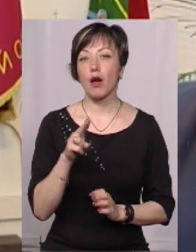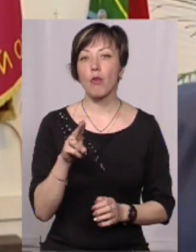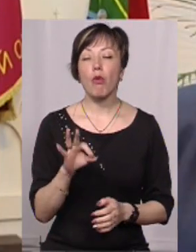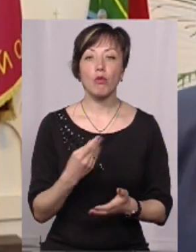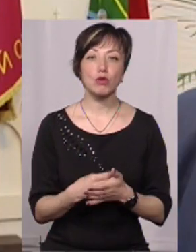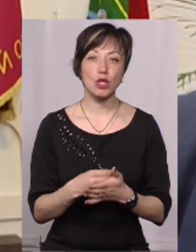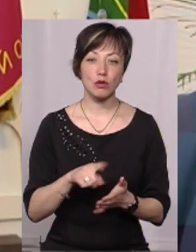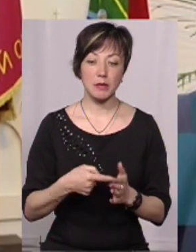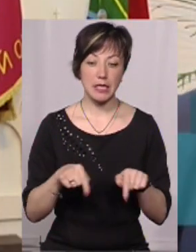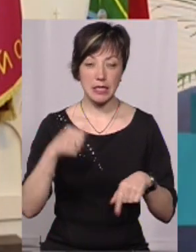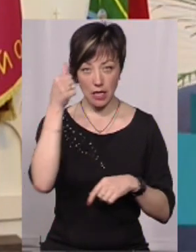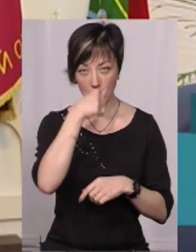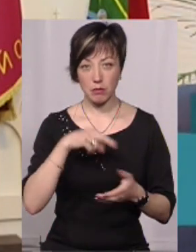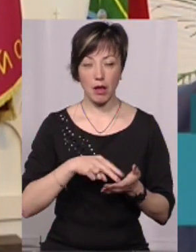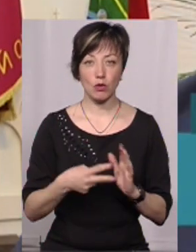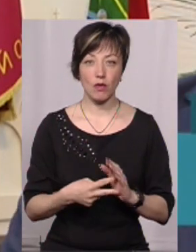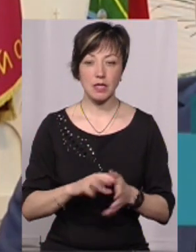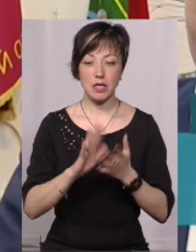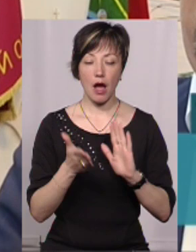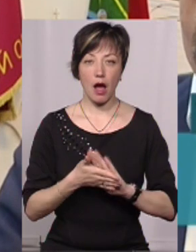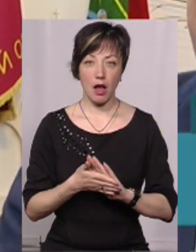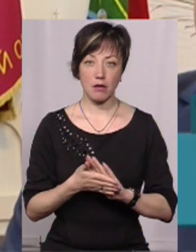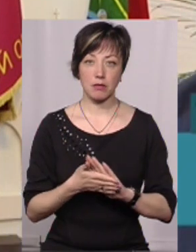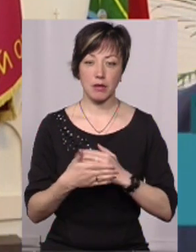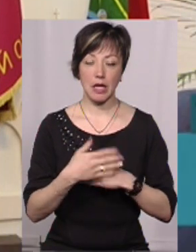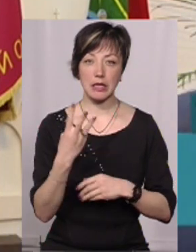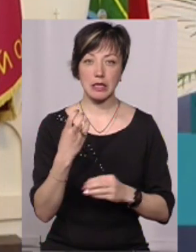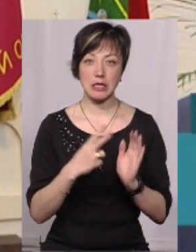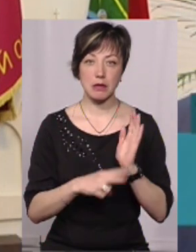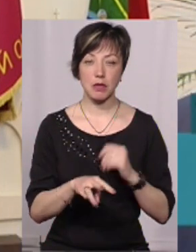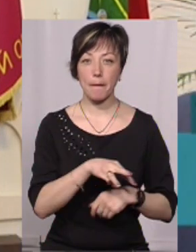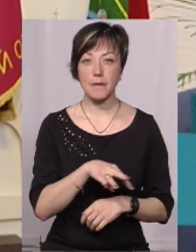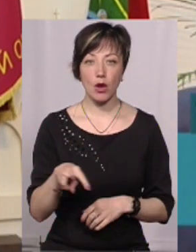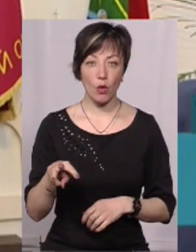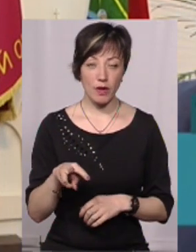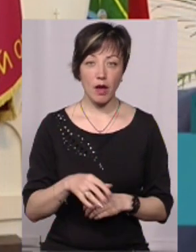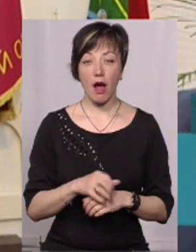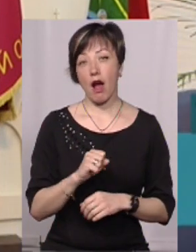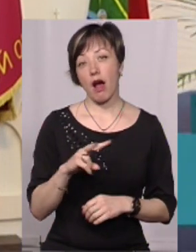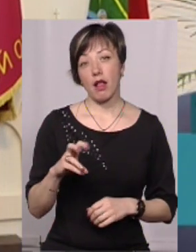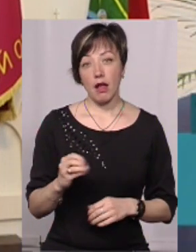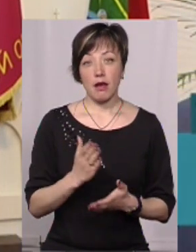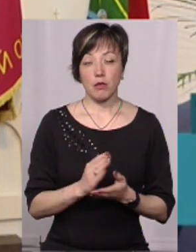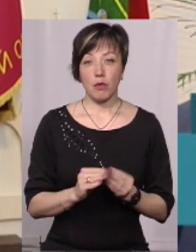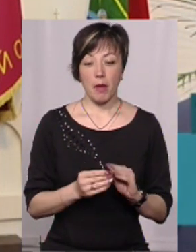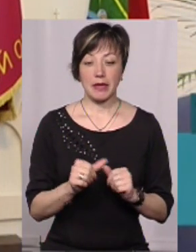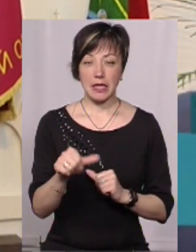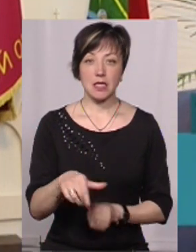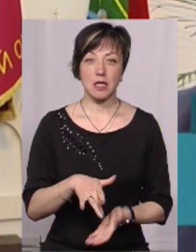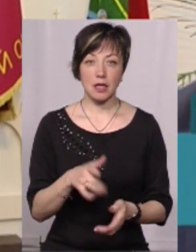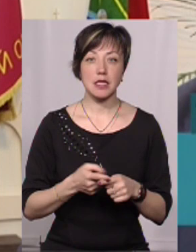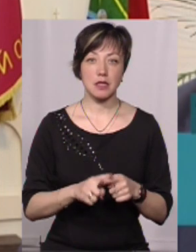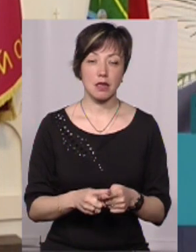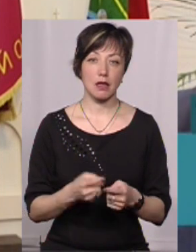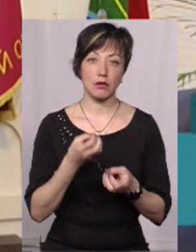міста на цей рік нас плановано загальне зведення десь біля 370 мільйонів, але є проблема, децентралізація –